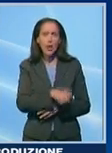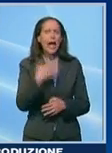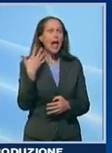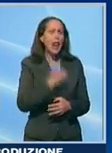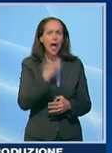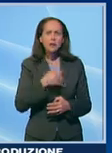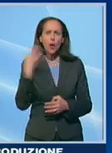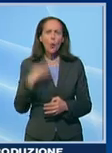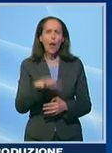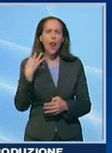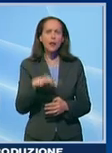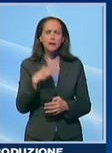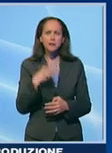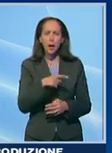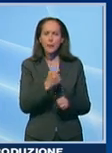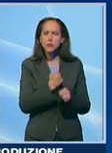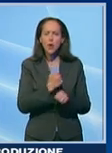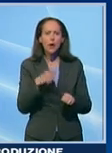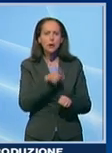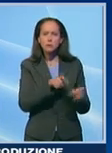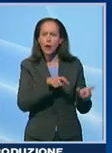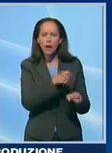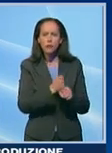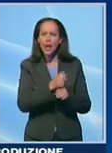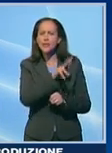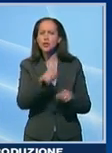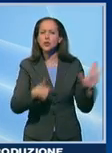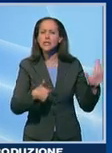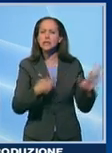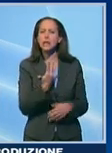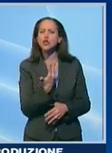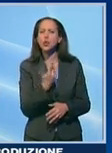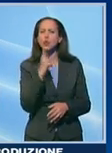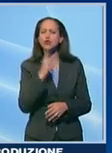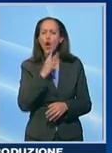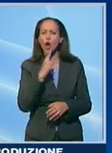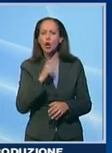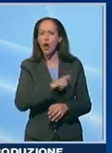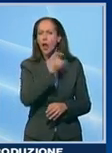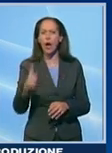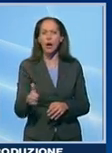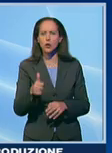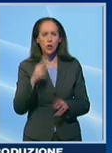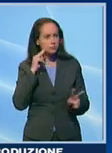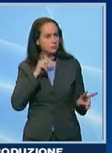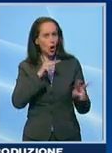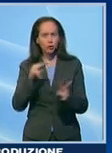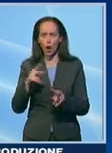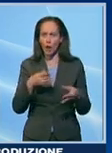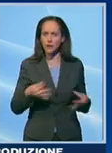lavorando e hanno sempre lavorato 360 giorni l'anno. Rappresentano veramente sentinelle del territorio e producono un alimento